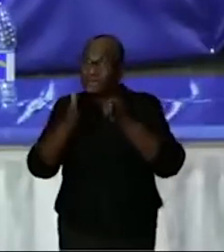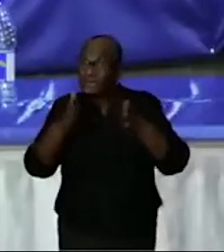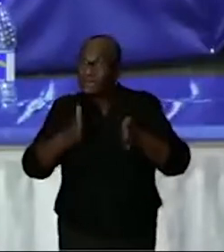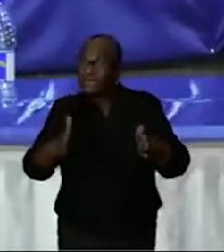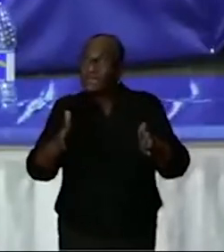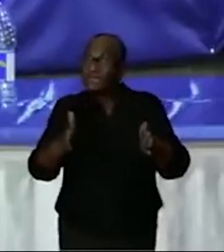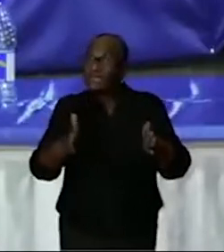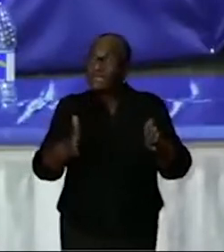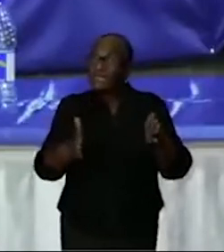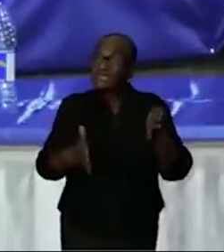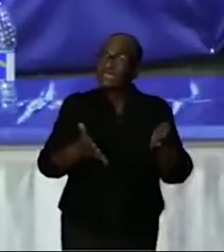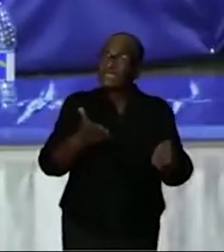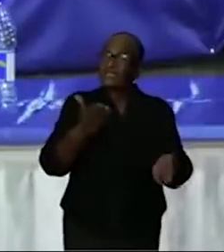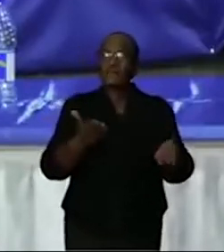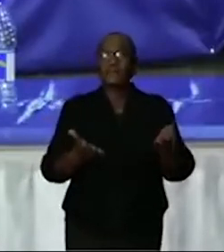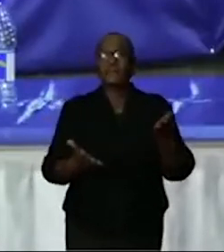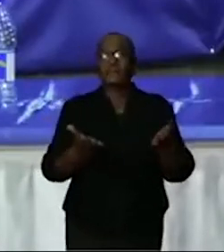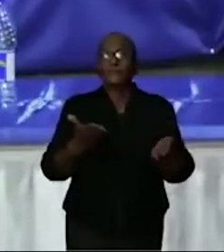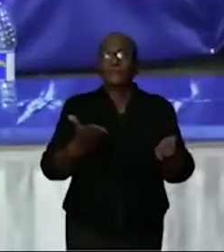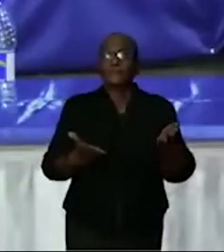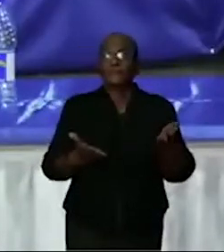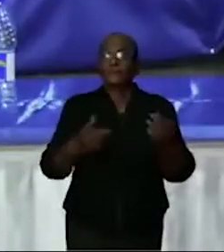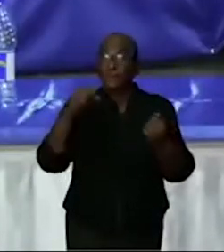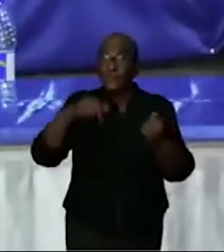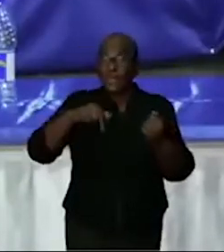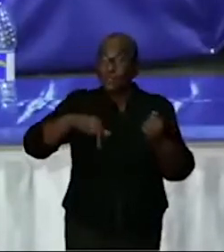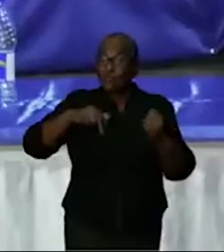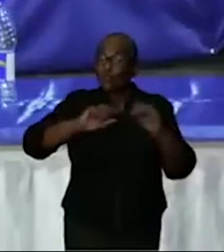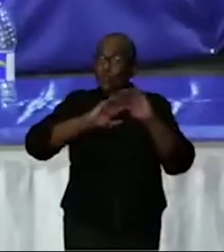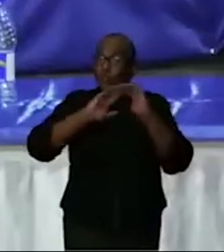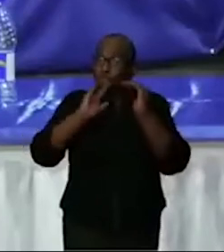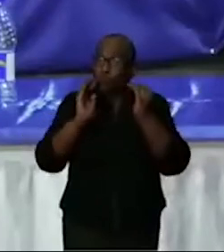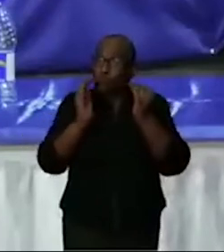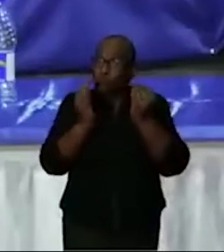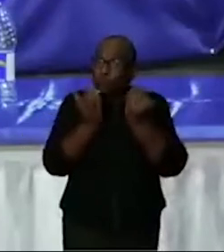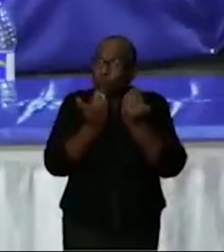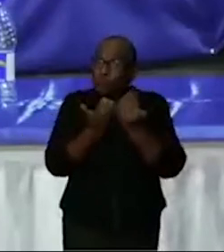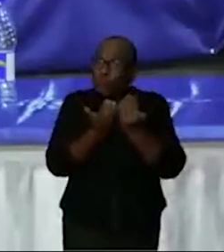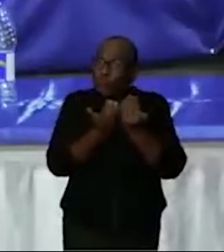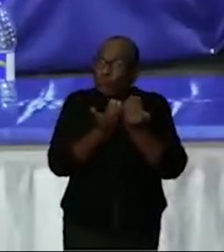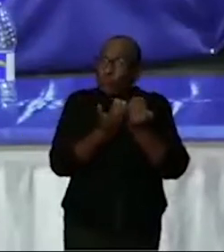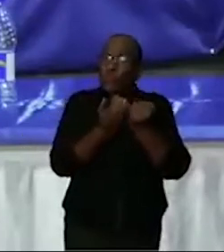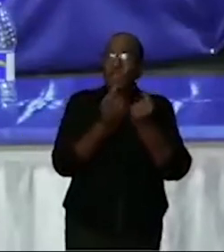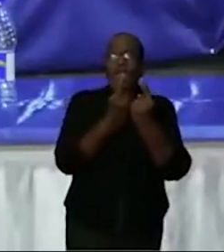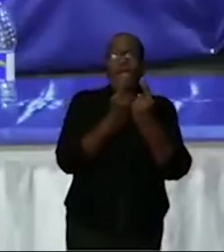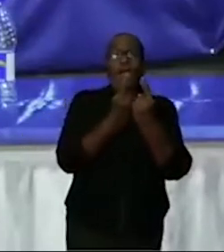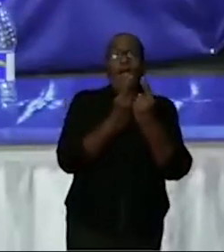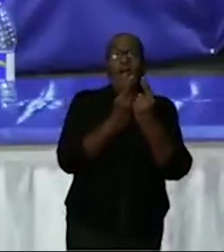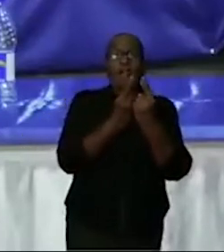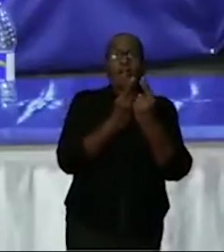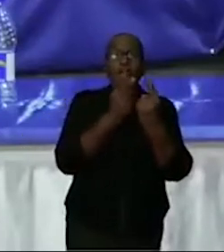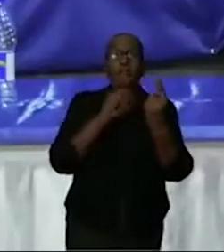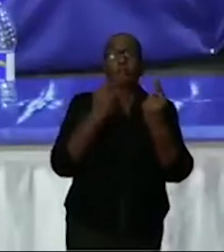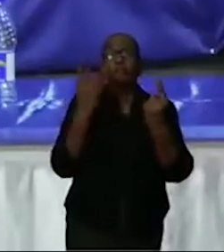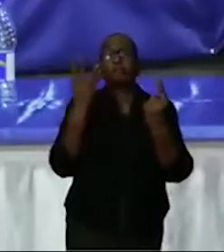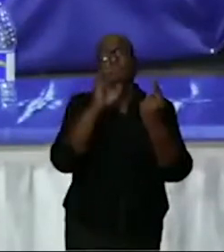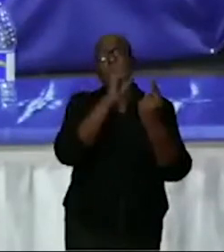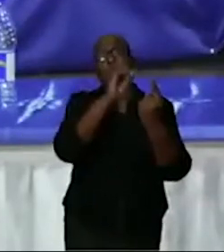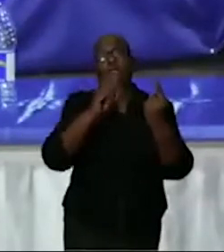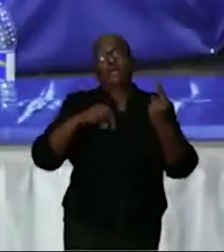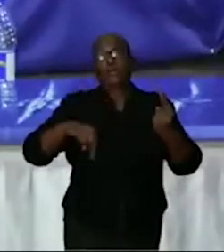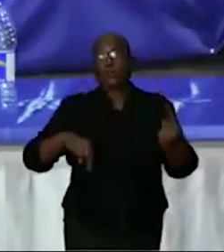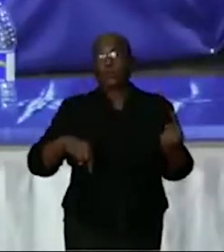in november waren we mooi op 4,3%, dat het nu in totaal voor die maand december al op 11,4% is. Dus dat is